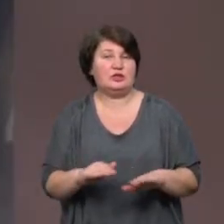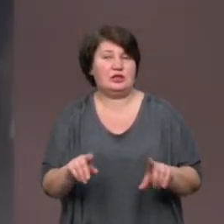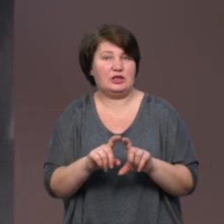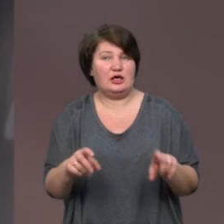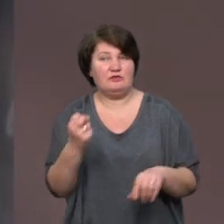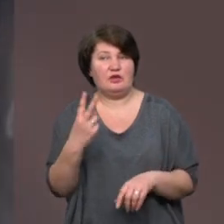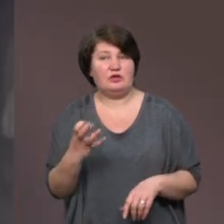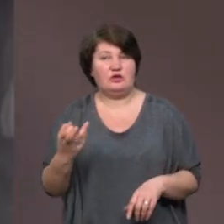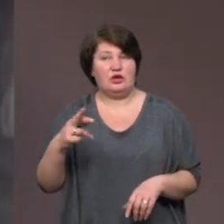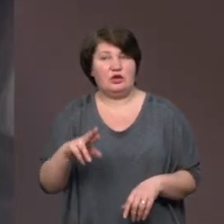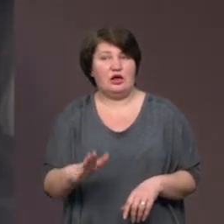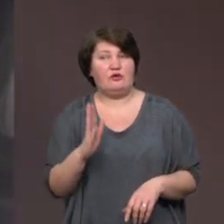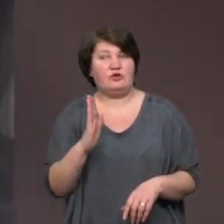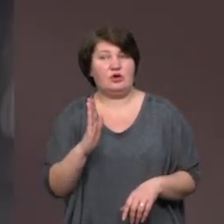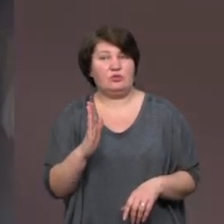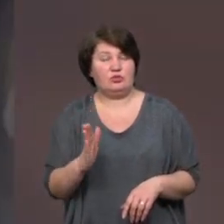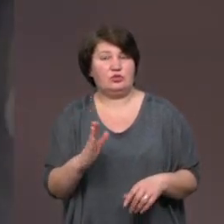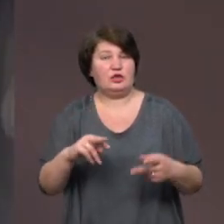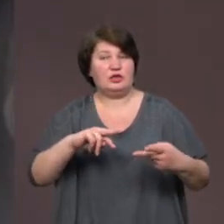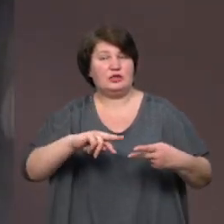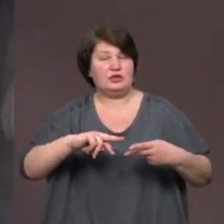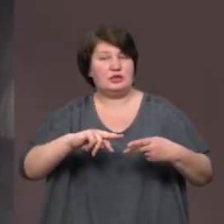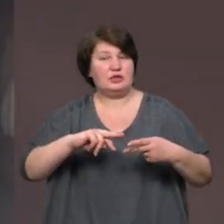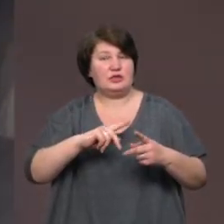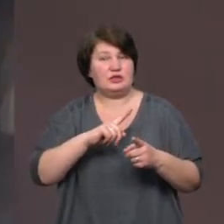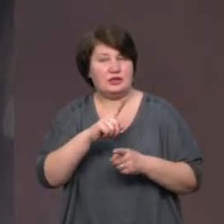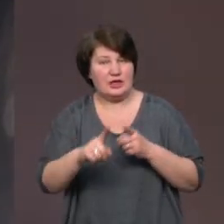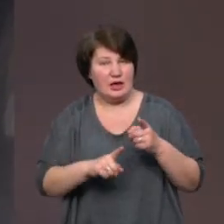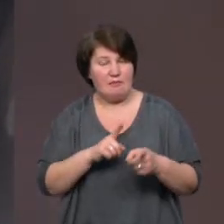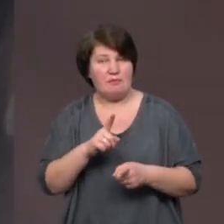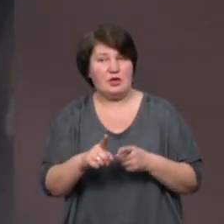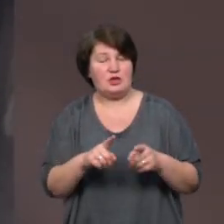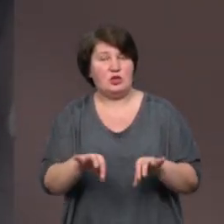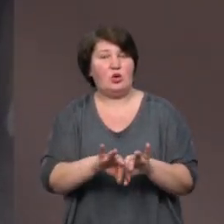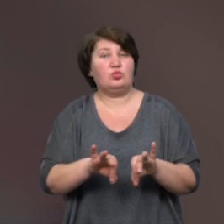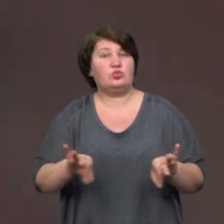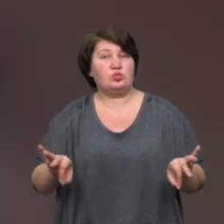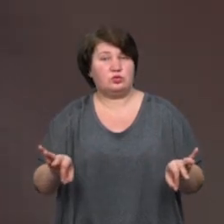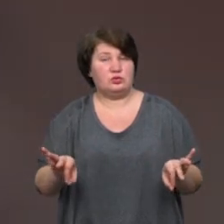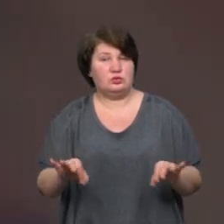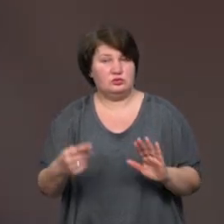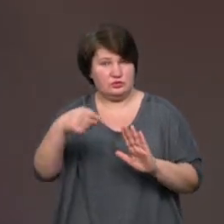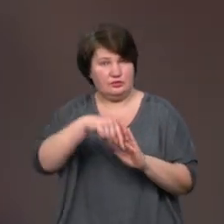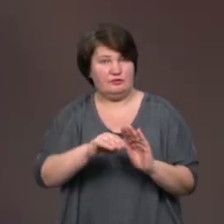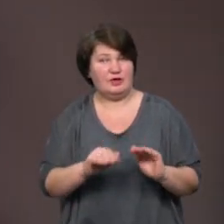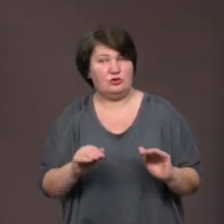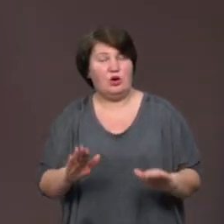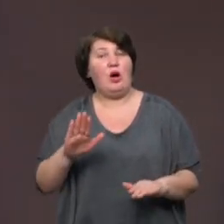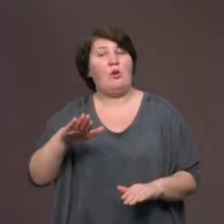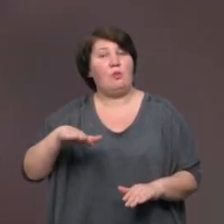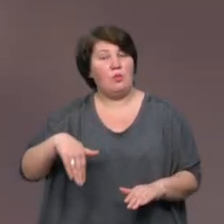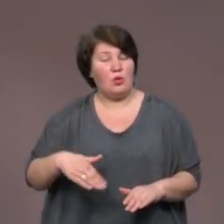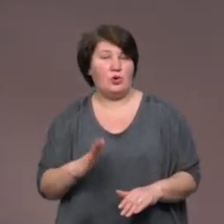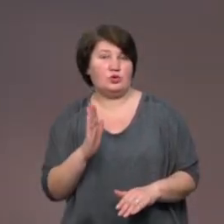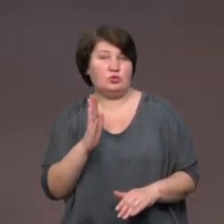відбуватися заміна труб в самому закладі. Аж тоді буде відбуватися